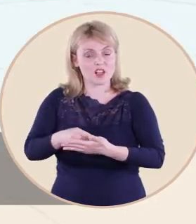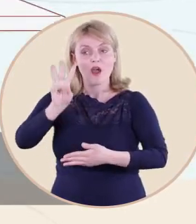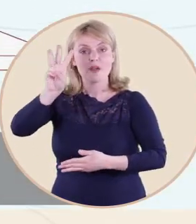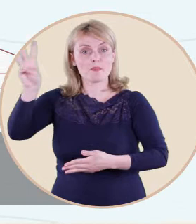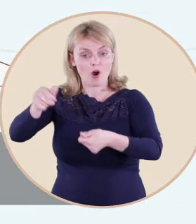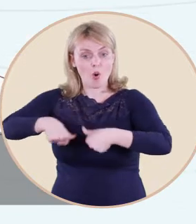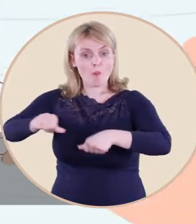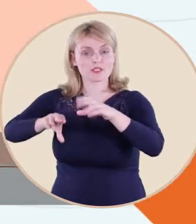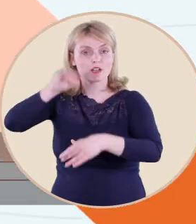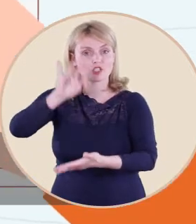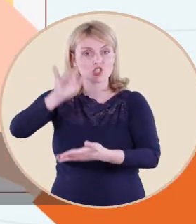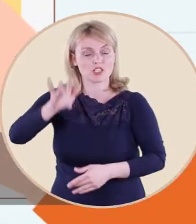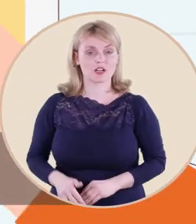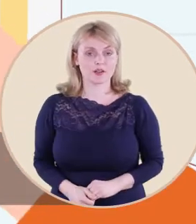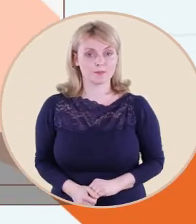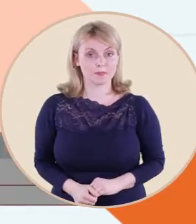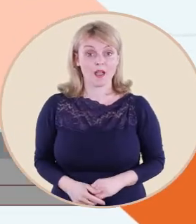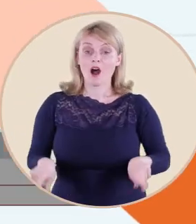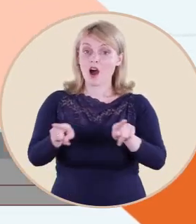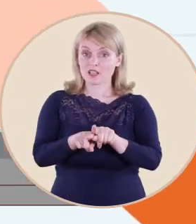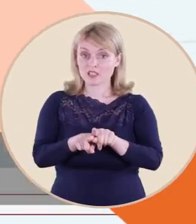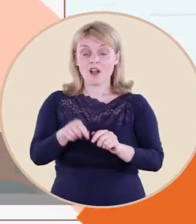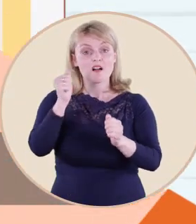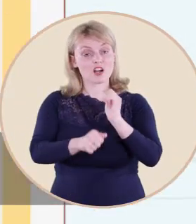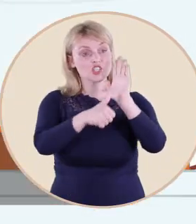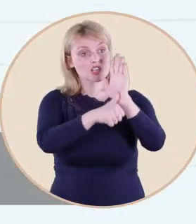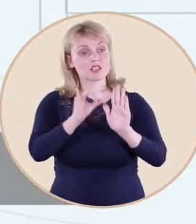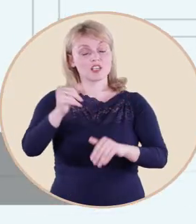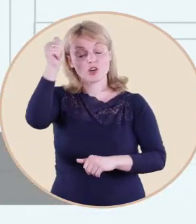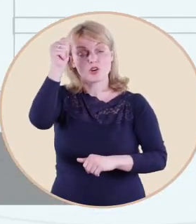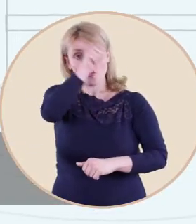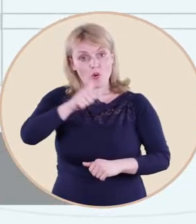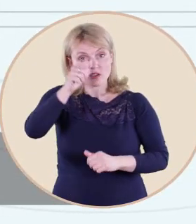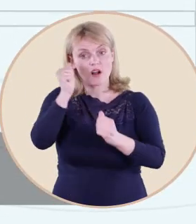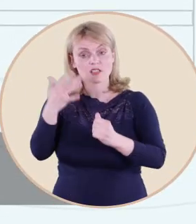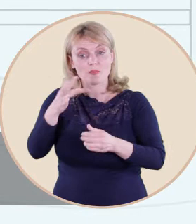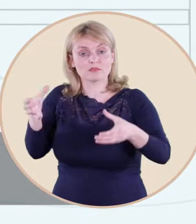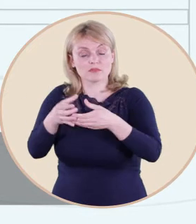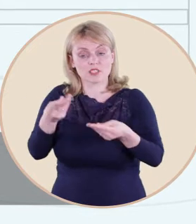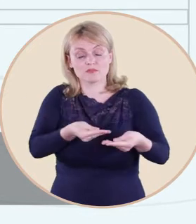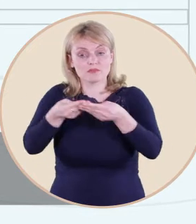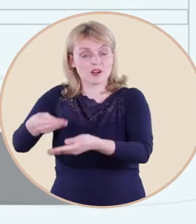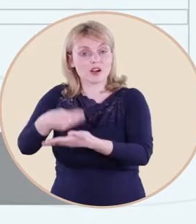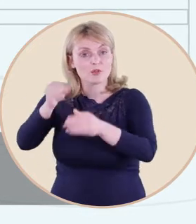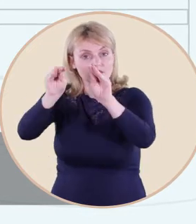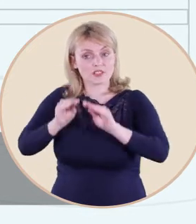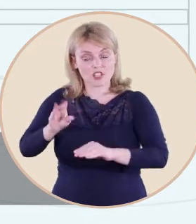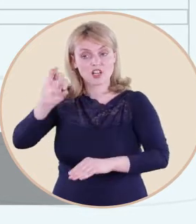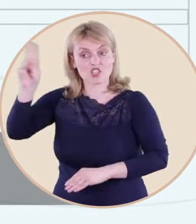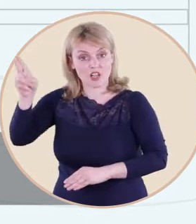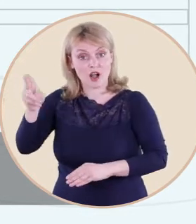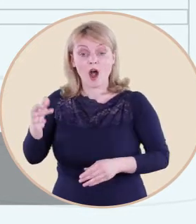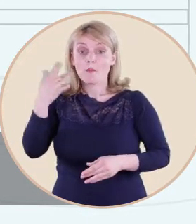rapoartelor financiare pe pagina web a Comisiei Electorale Centrale. Astfel, semestrial și anual, fiecare partid politic va depune